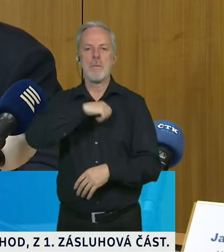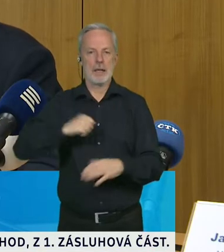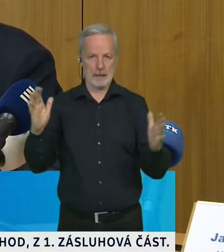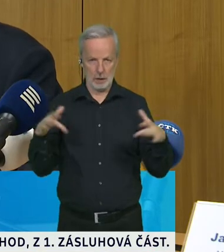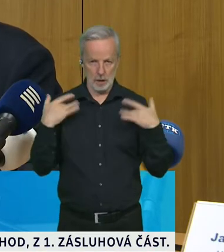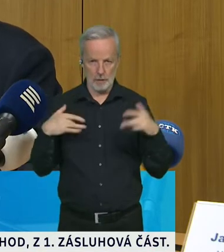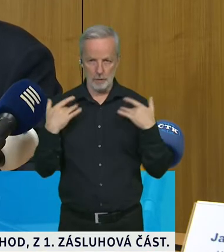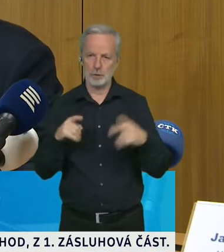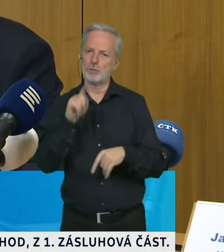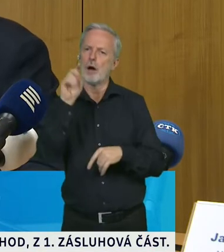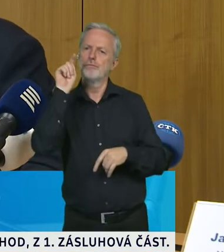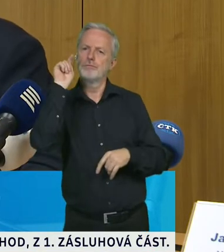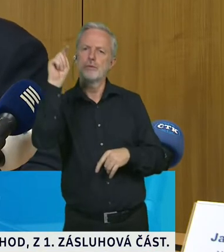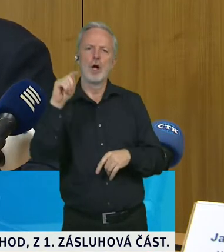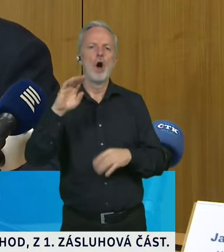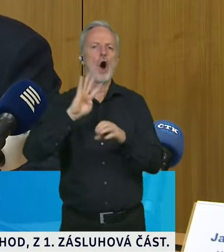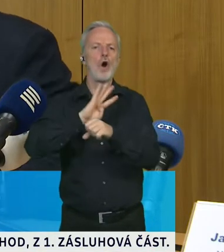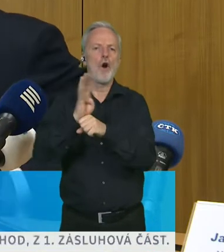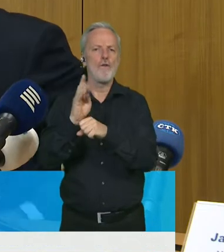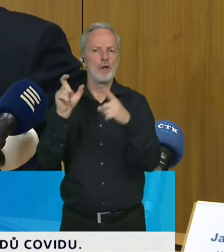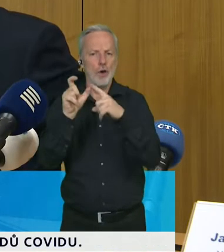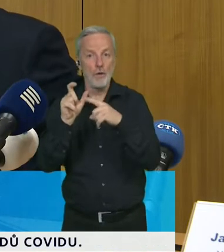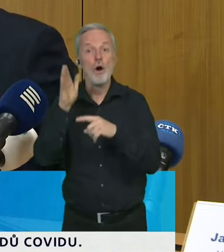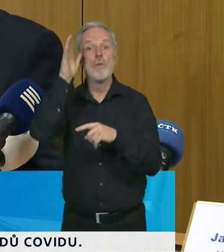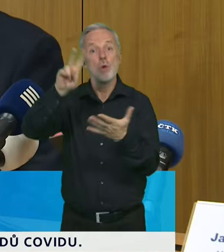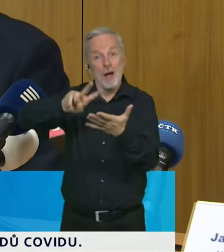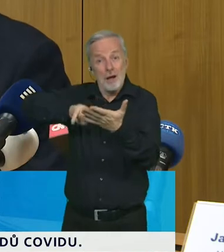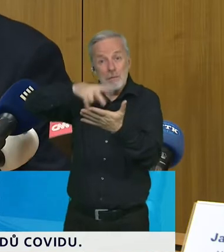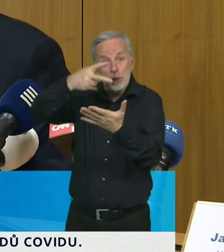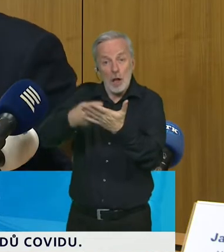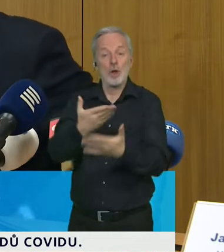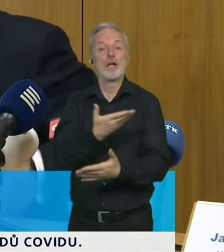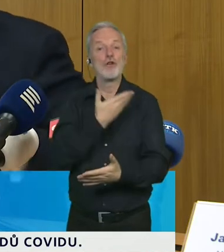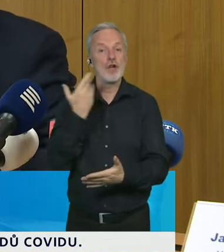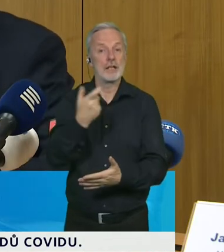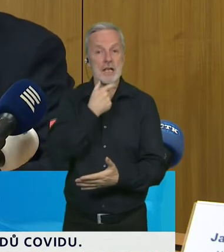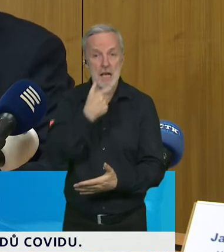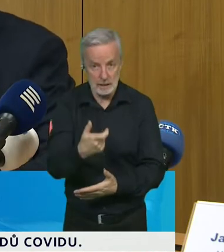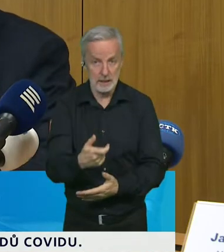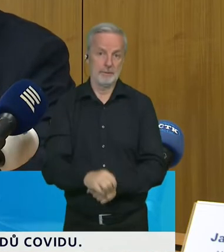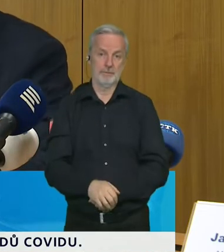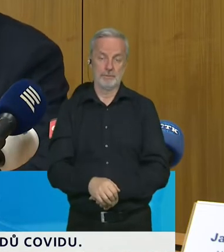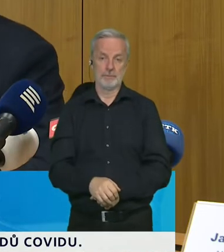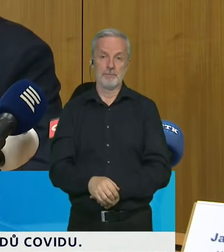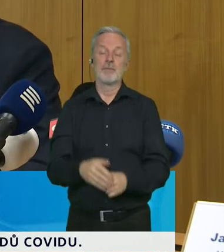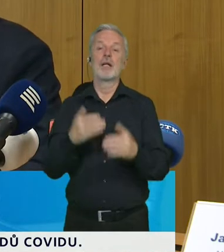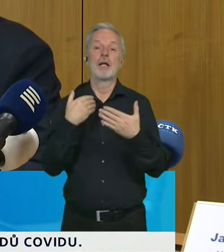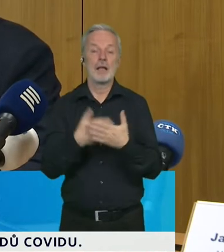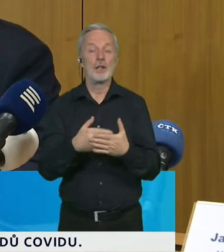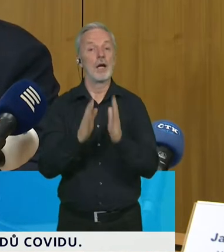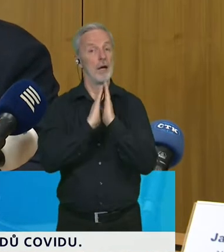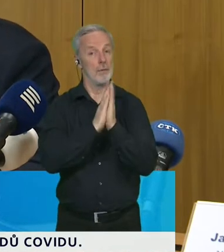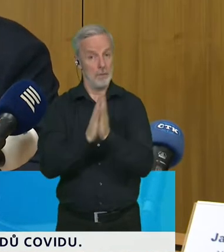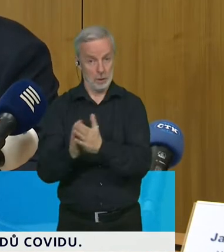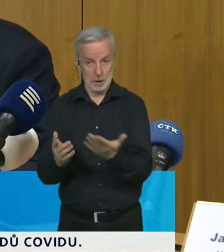přeloženy do českého jazyka a bude tam i jejich srozumitelný souhrn. Takže prosím, zkusme